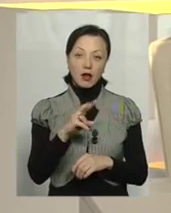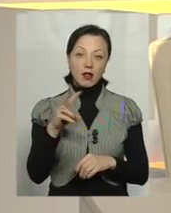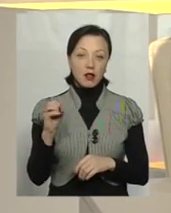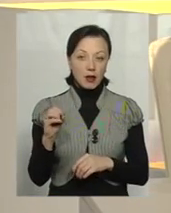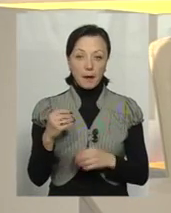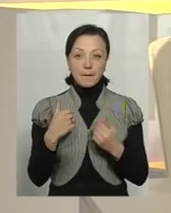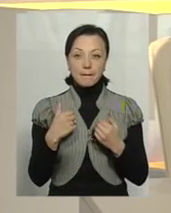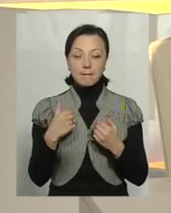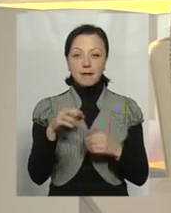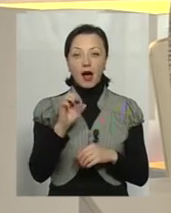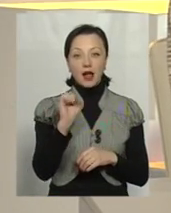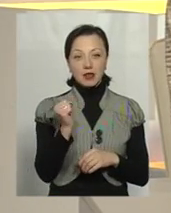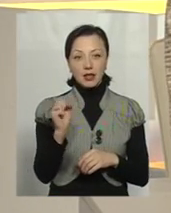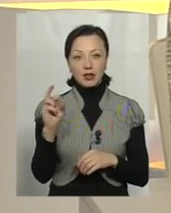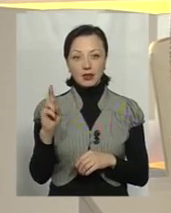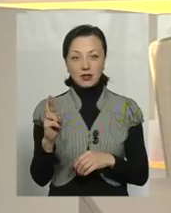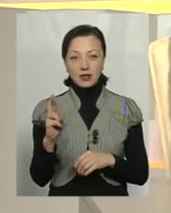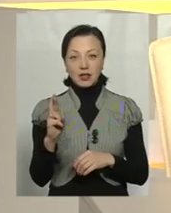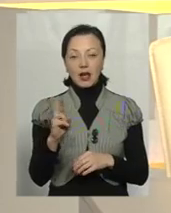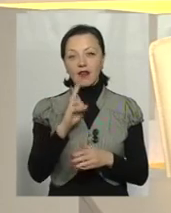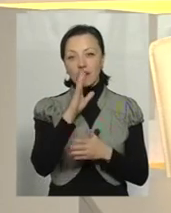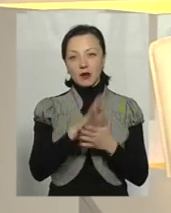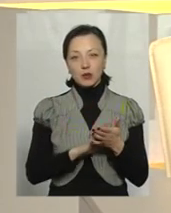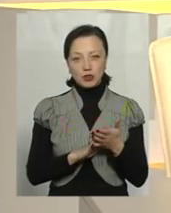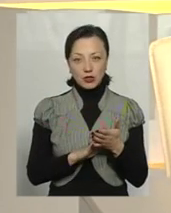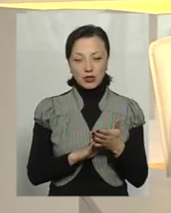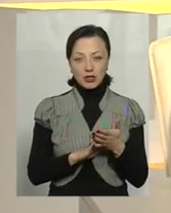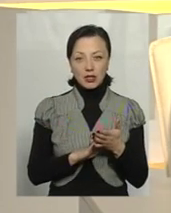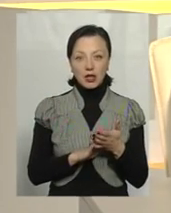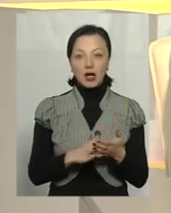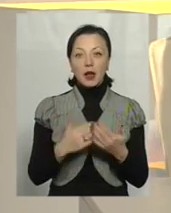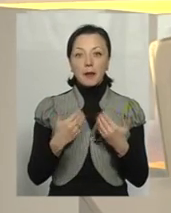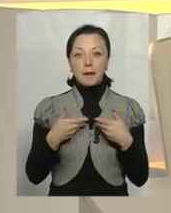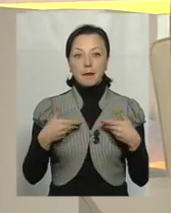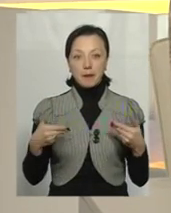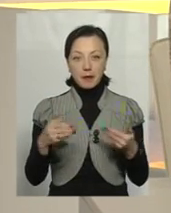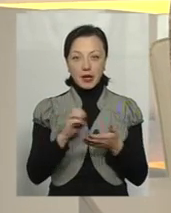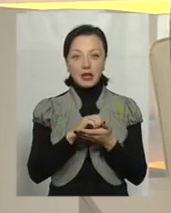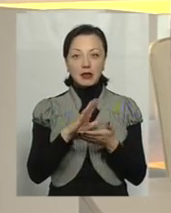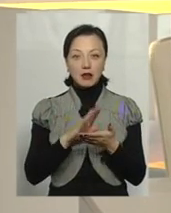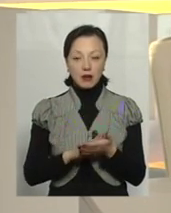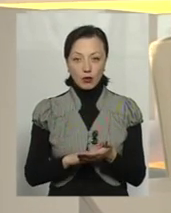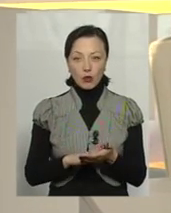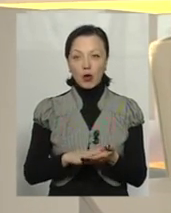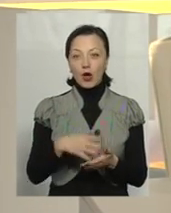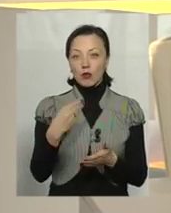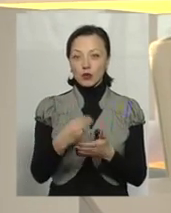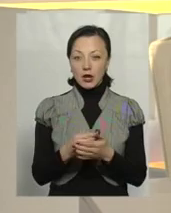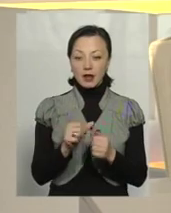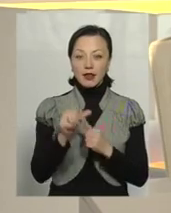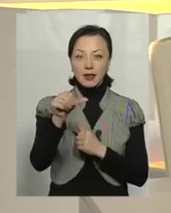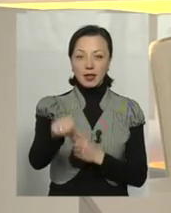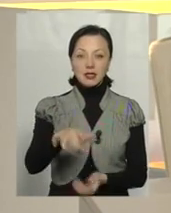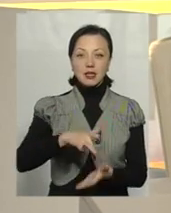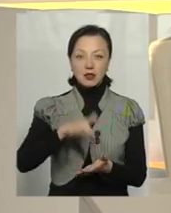Ярославович, ми декларуємо бюджетну децентралізацію, яка в